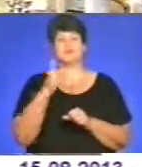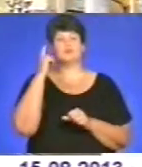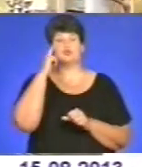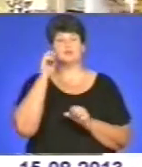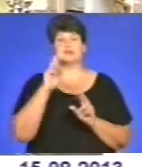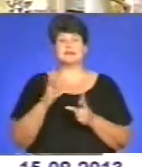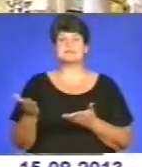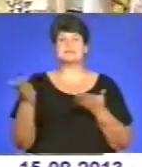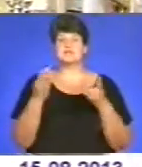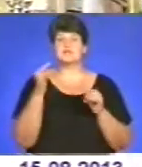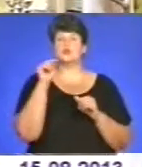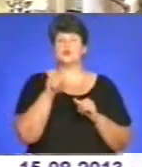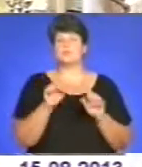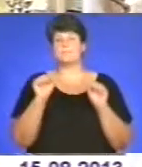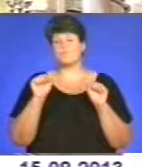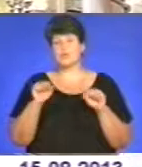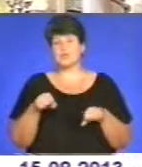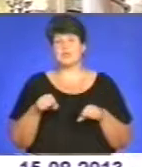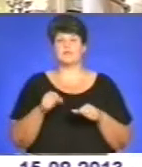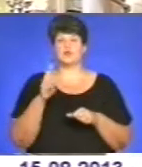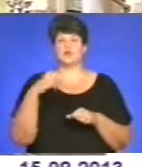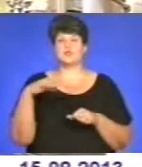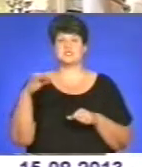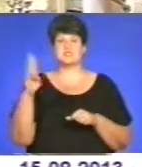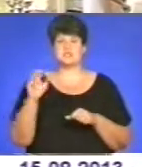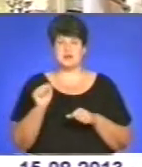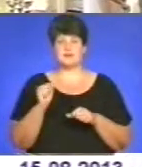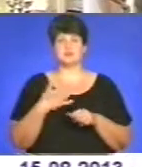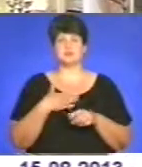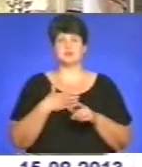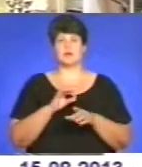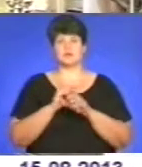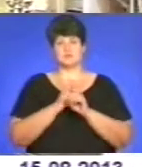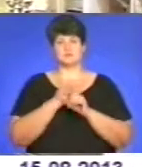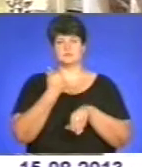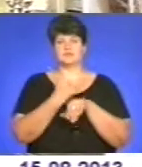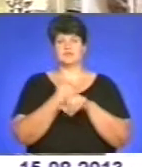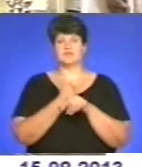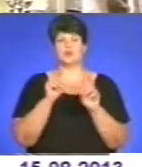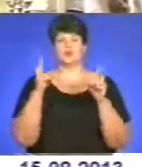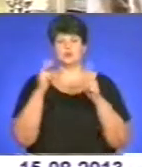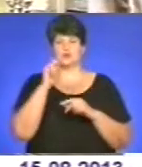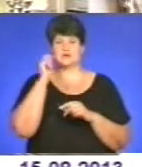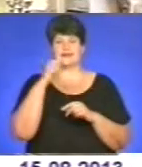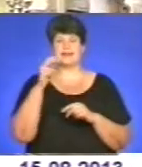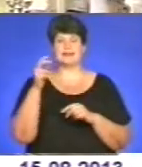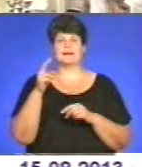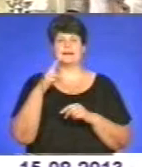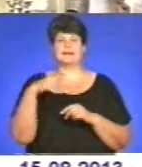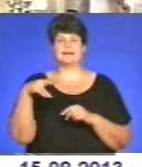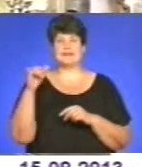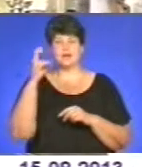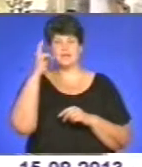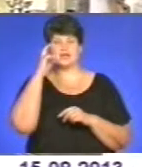як запросити сюди, можливо, і ДЮС США наших провідних клубів українських, Динамо Київ, Шахтар,